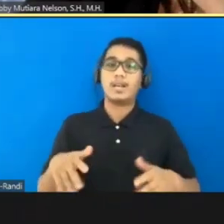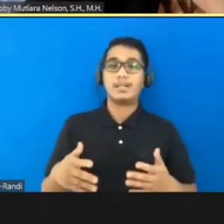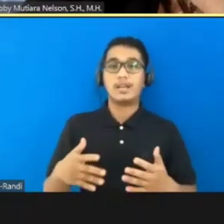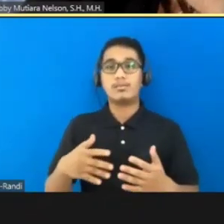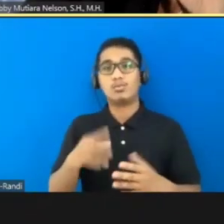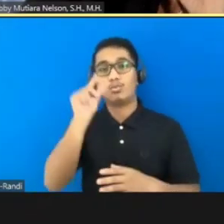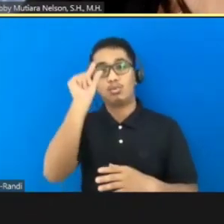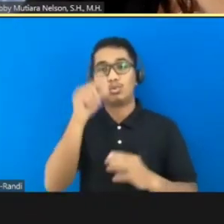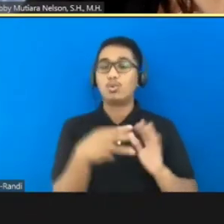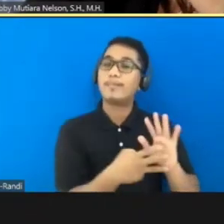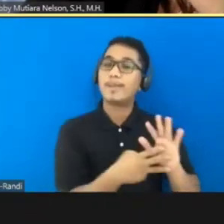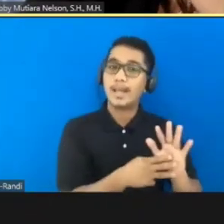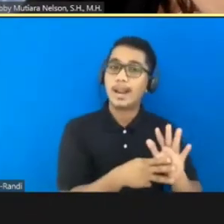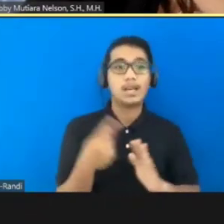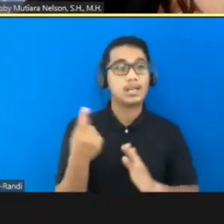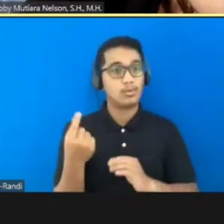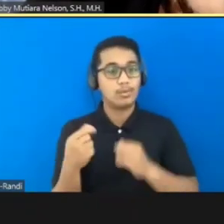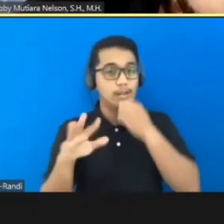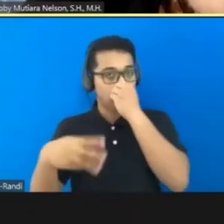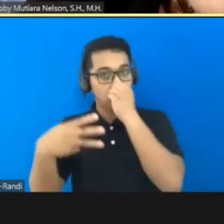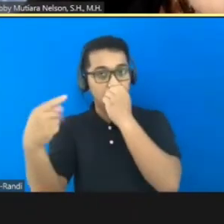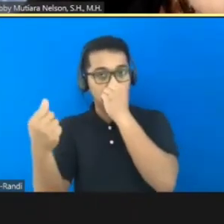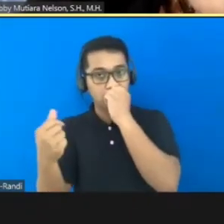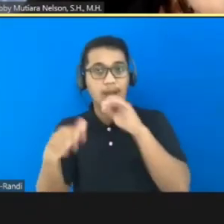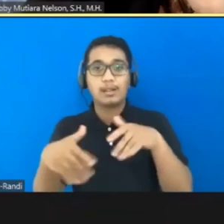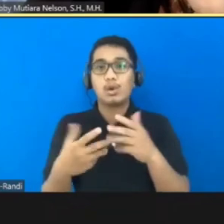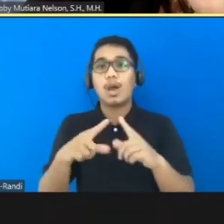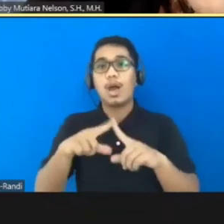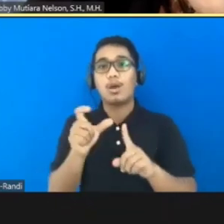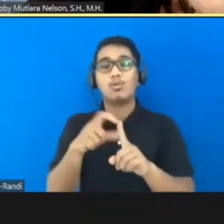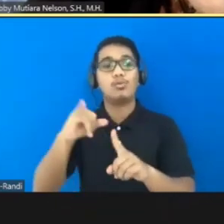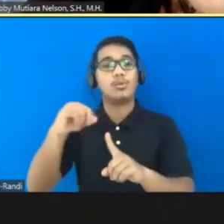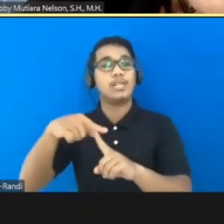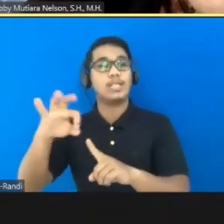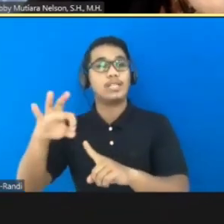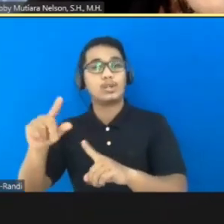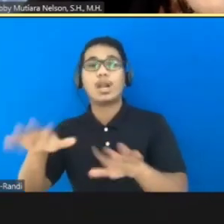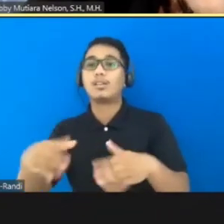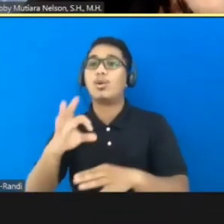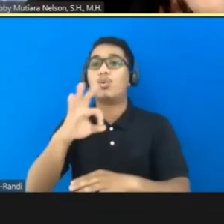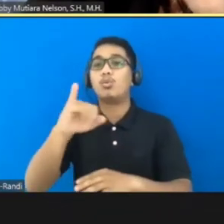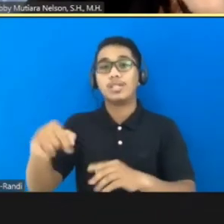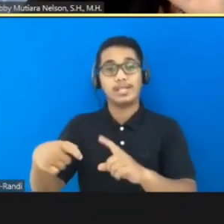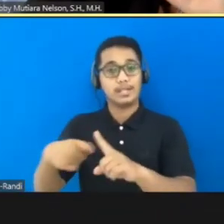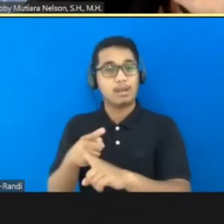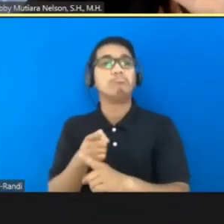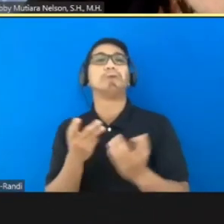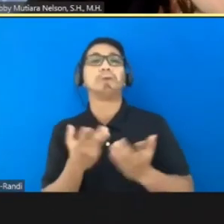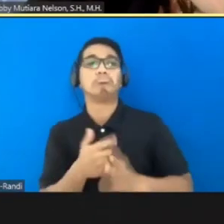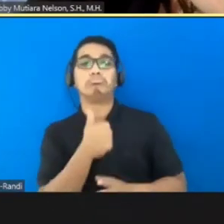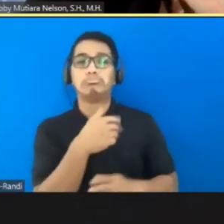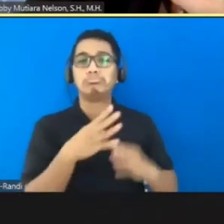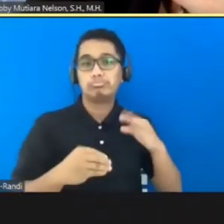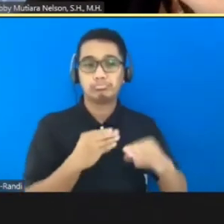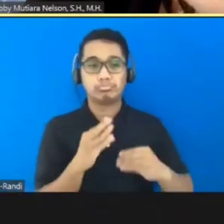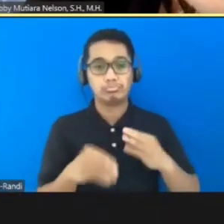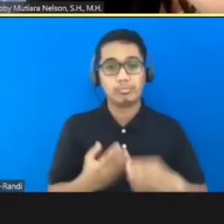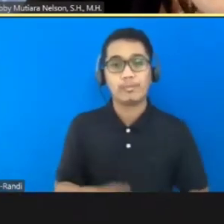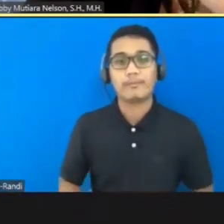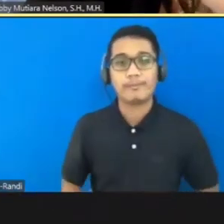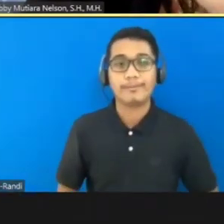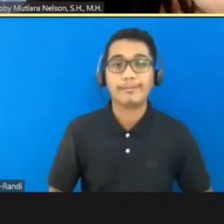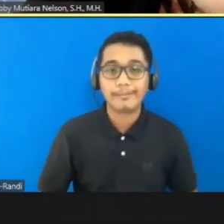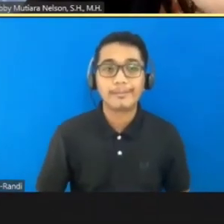perkara-perkara yang terkait dengan keuangan atau ekonomi atau ada auditor atau badan pemeriksa keuangan. Nah ini yang harus dibahas. Hal-hal